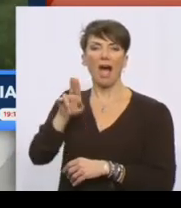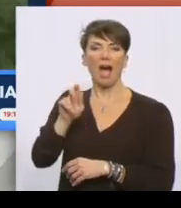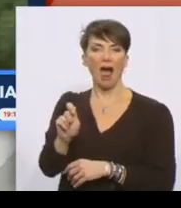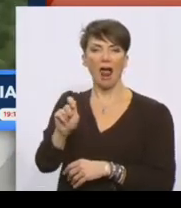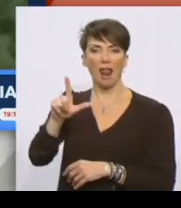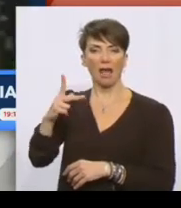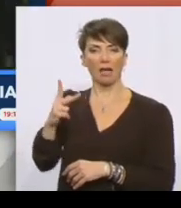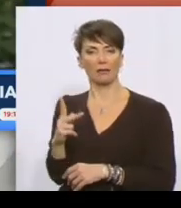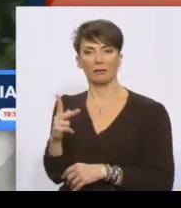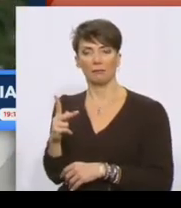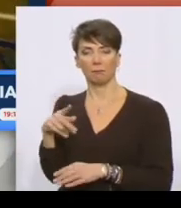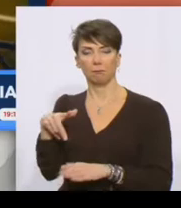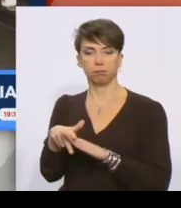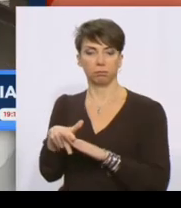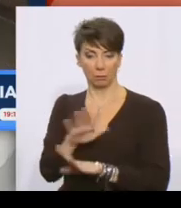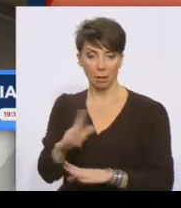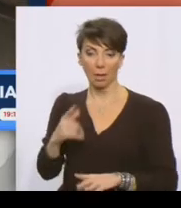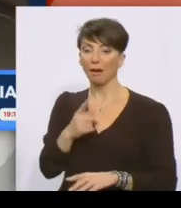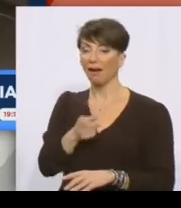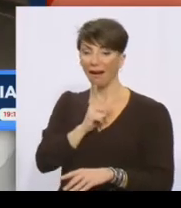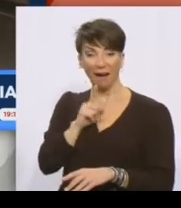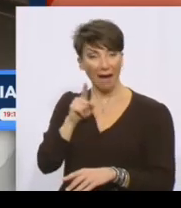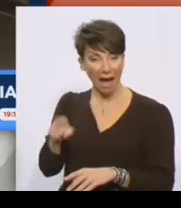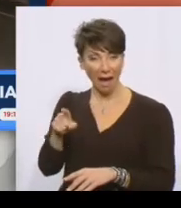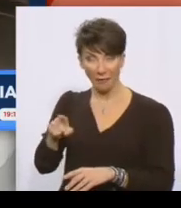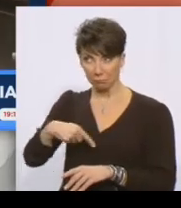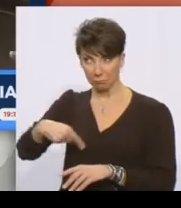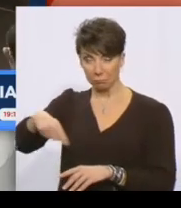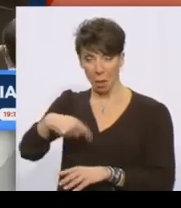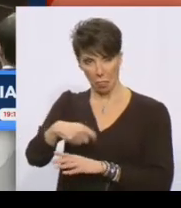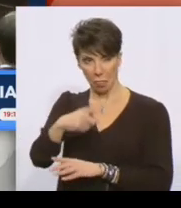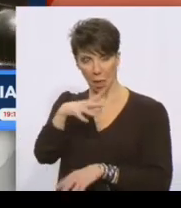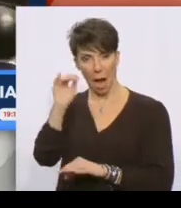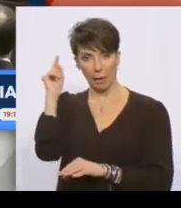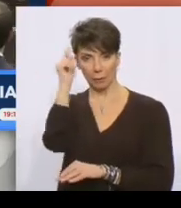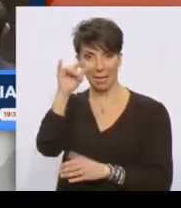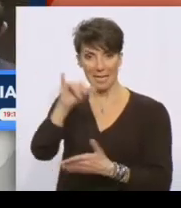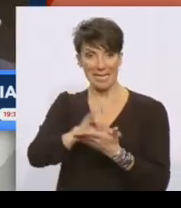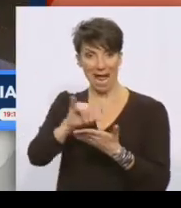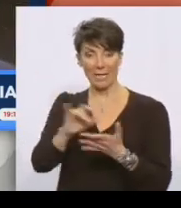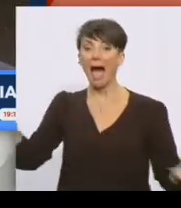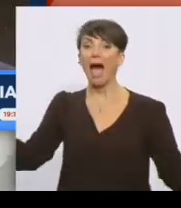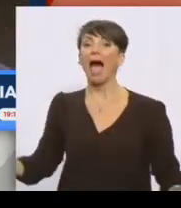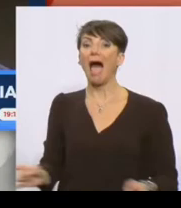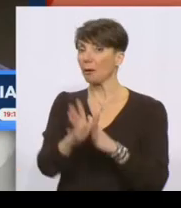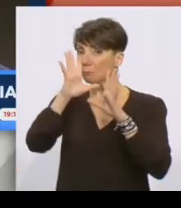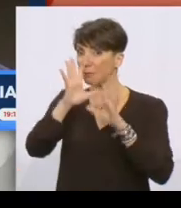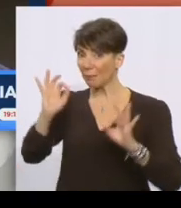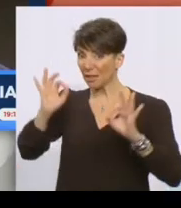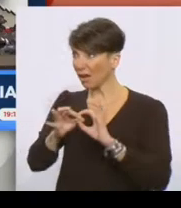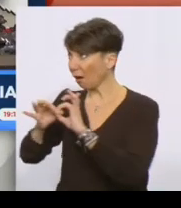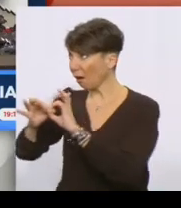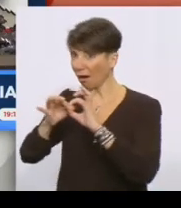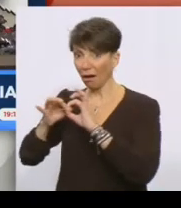Αυτές τις εβδομάδες ξεκινάει η δίκη στη Νέα Υόρκη. Αν επιβεβαιωθεί το χειρότερο σενάριο, η τράπεζα